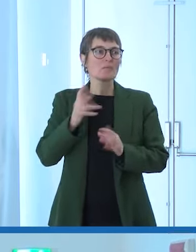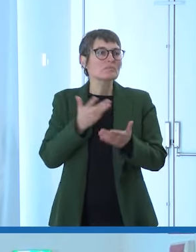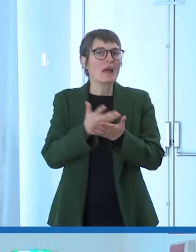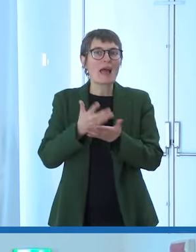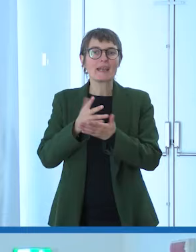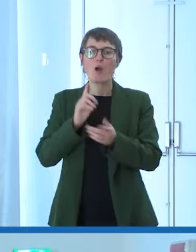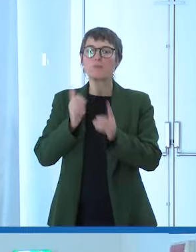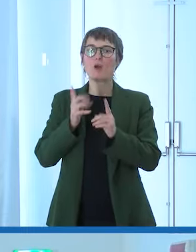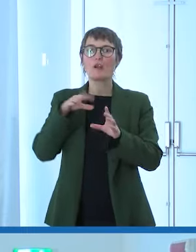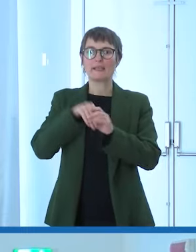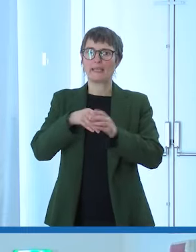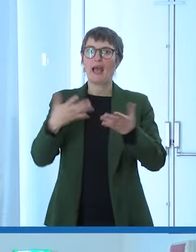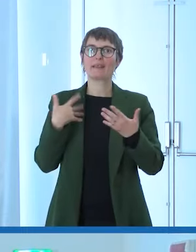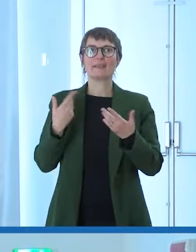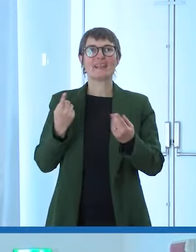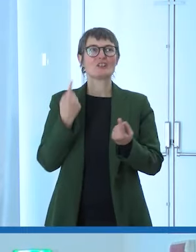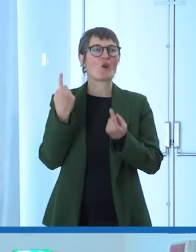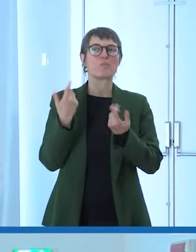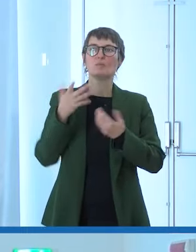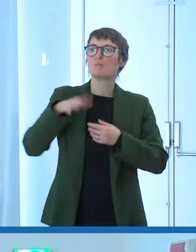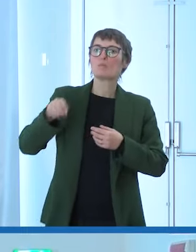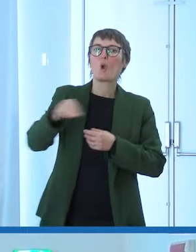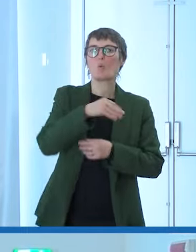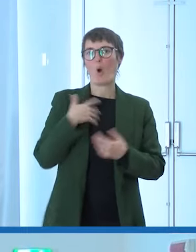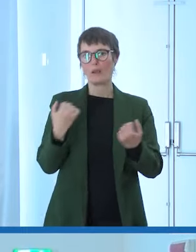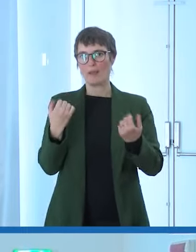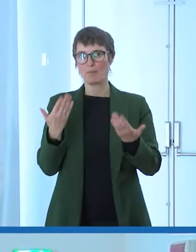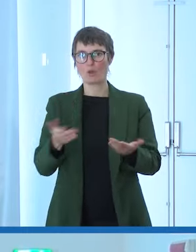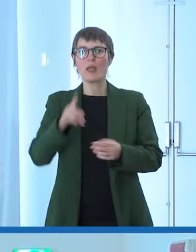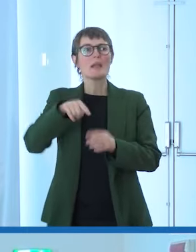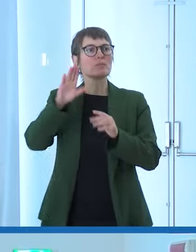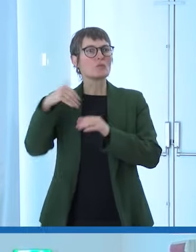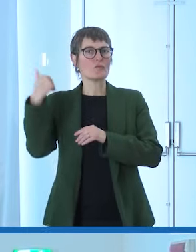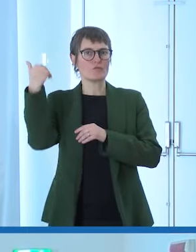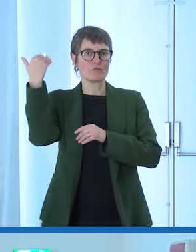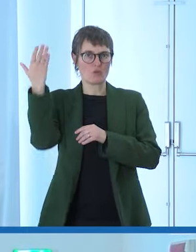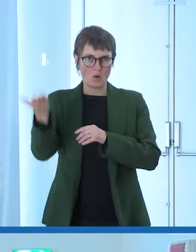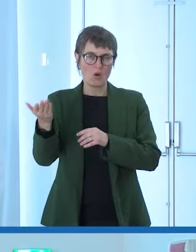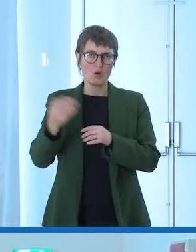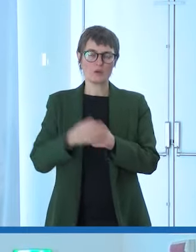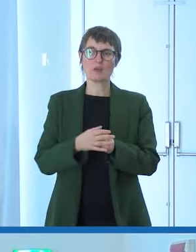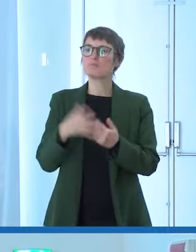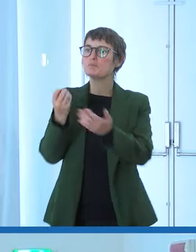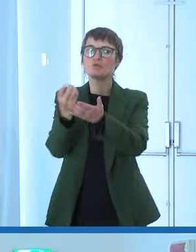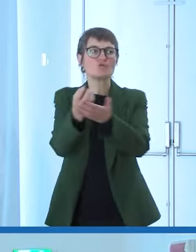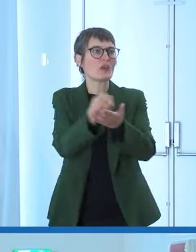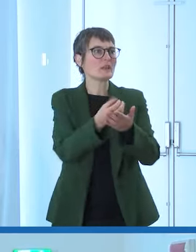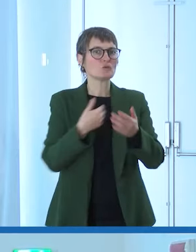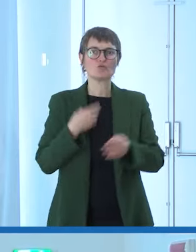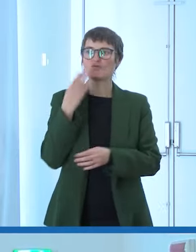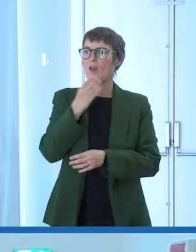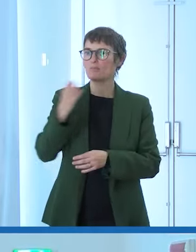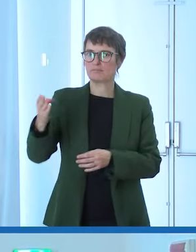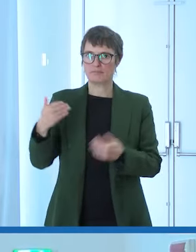del potere e anche in trasferta ovunque accada e mi ritrovo